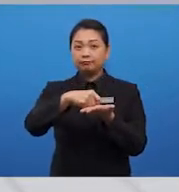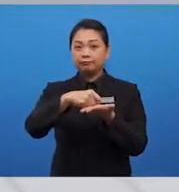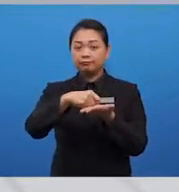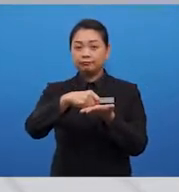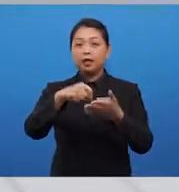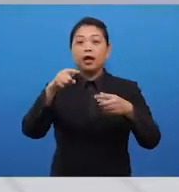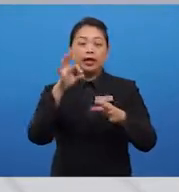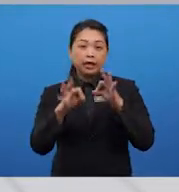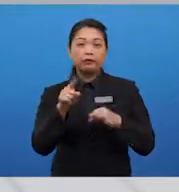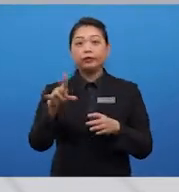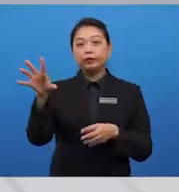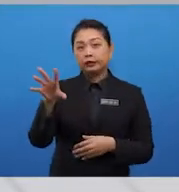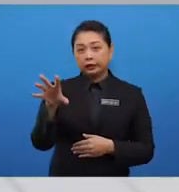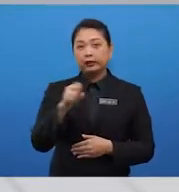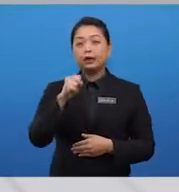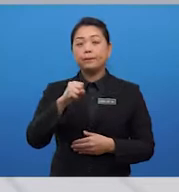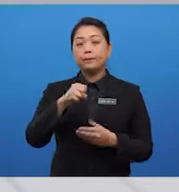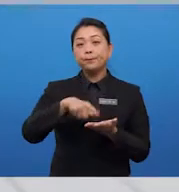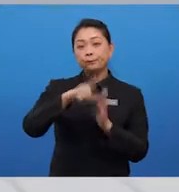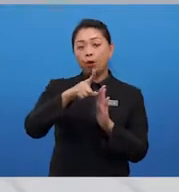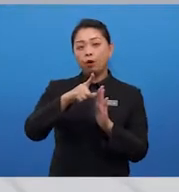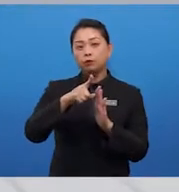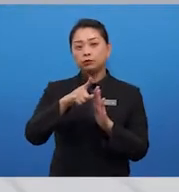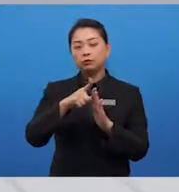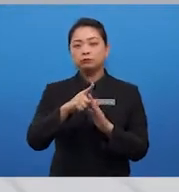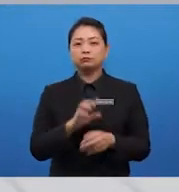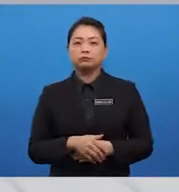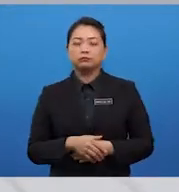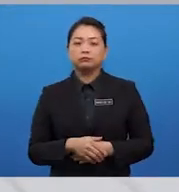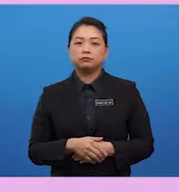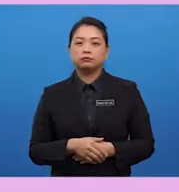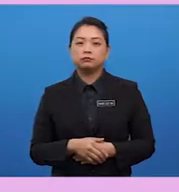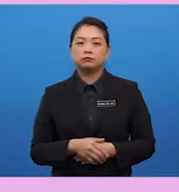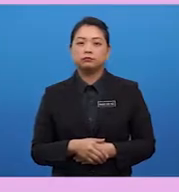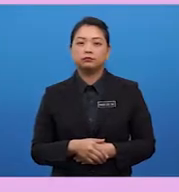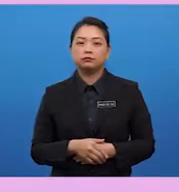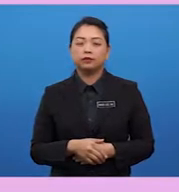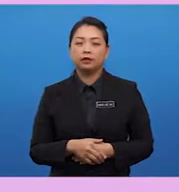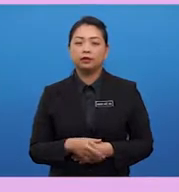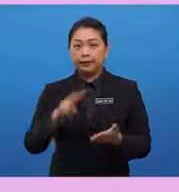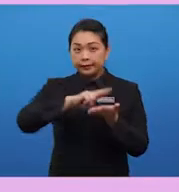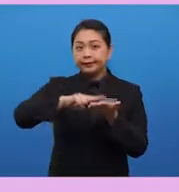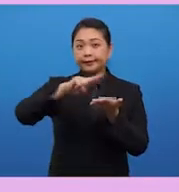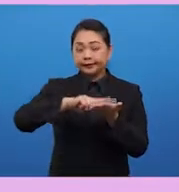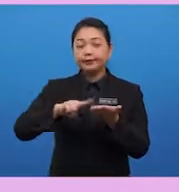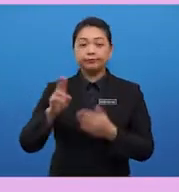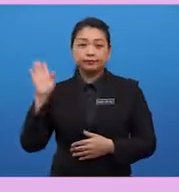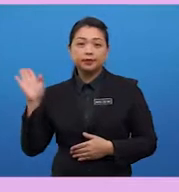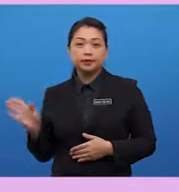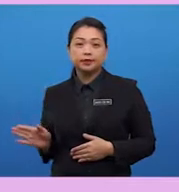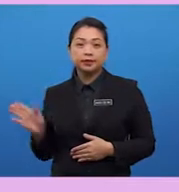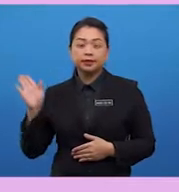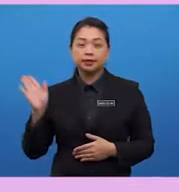If you take more, you'll be at the expense of your task too. Now, read this given sample